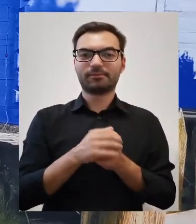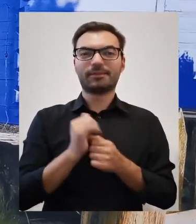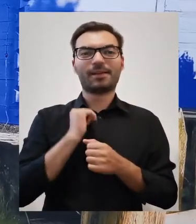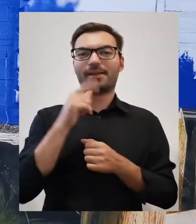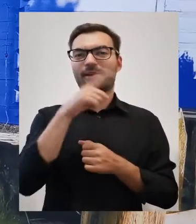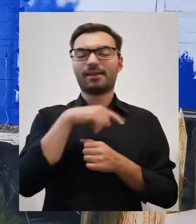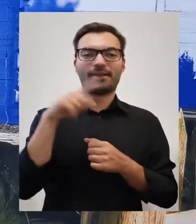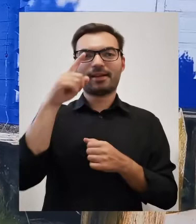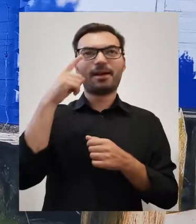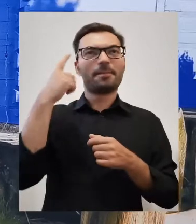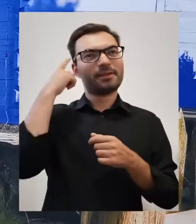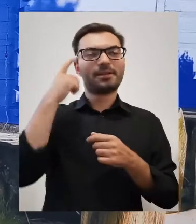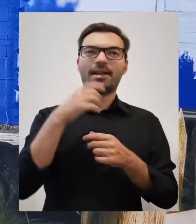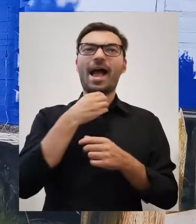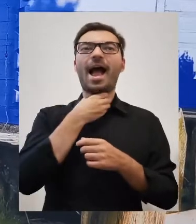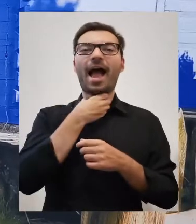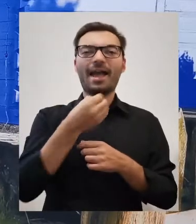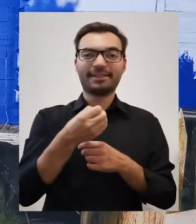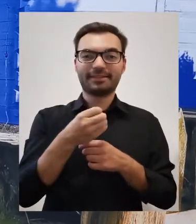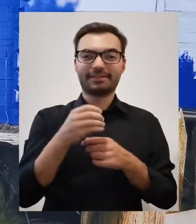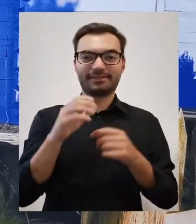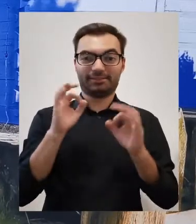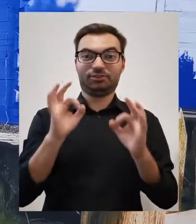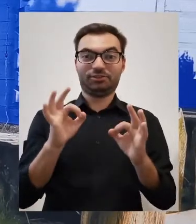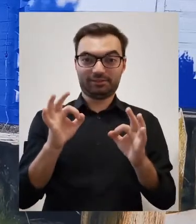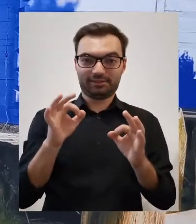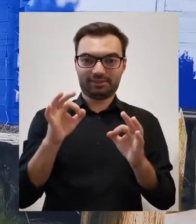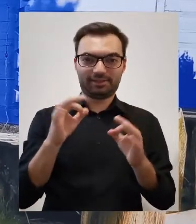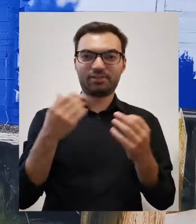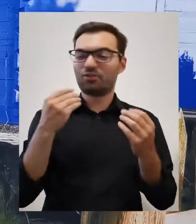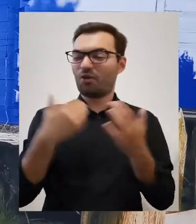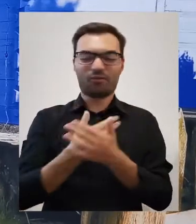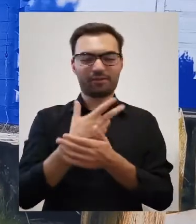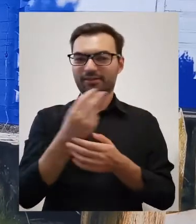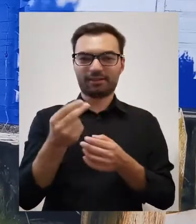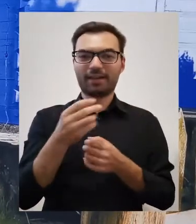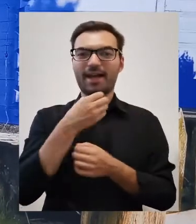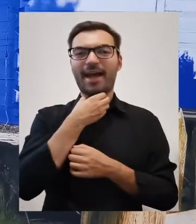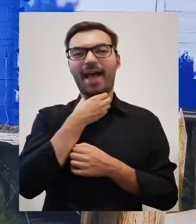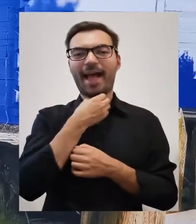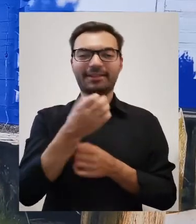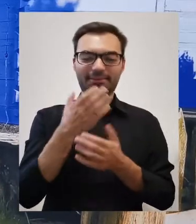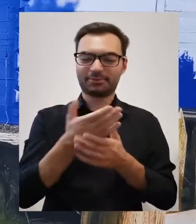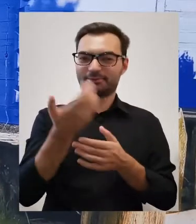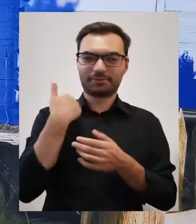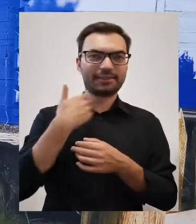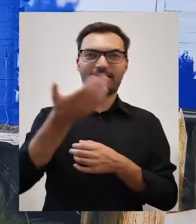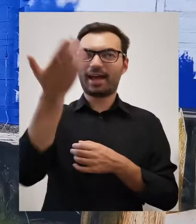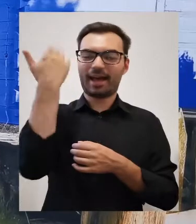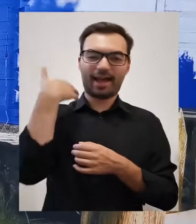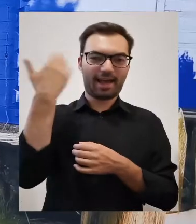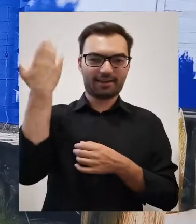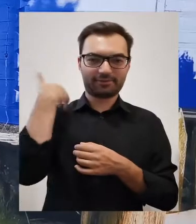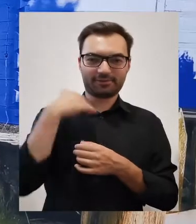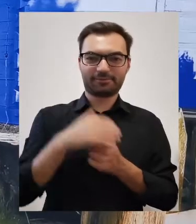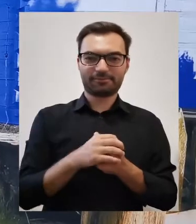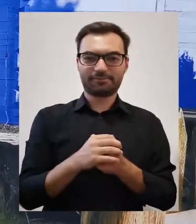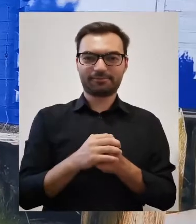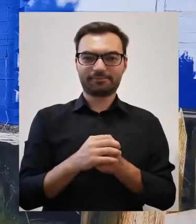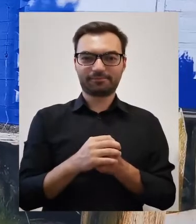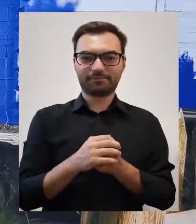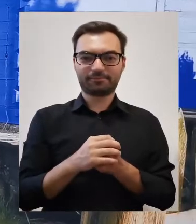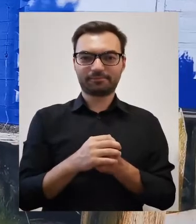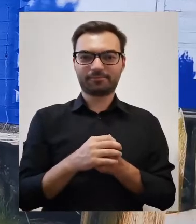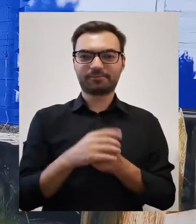sobie nie myśleli, że hejt to się narodził dzisiaj, czy wczoraj, albo przedwczoraj. Hejterstwo to już ho-ho ma